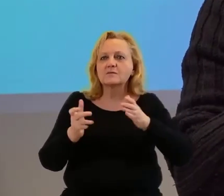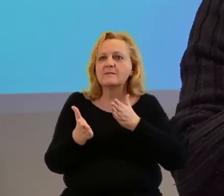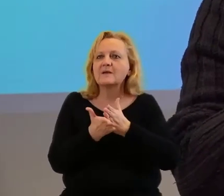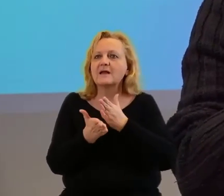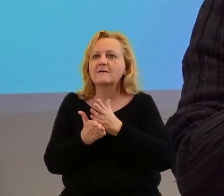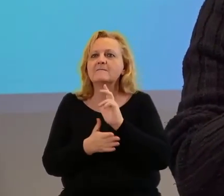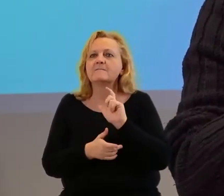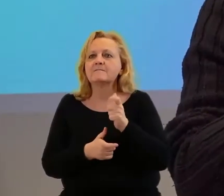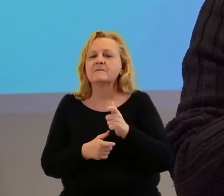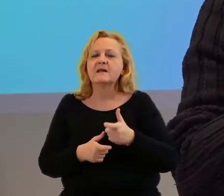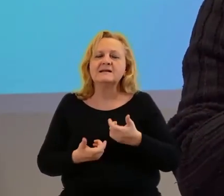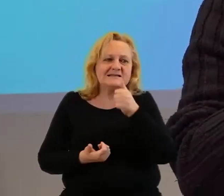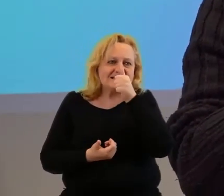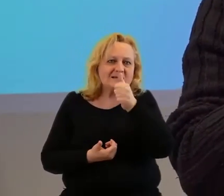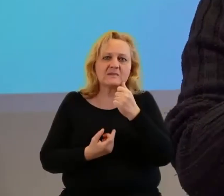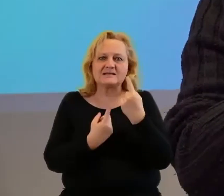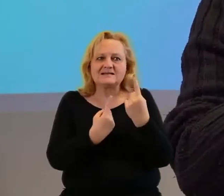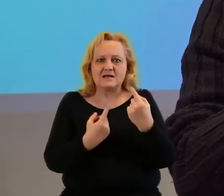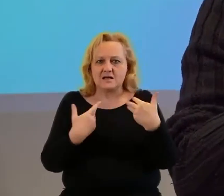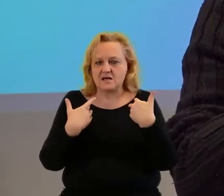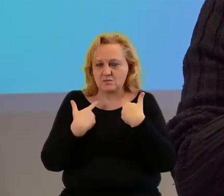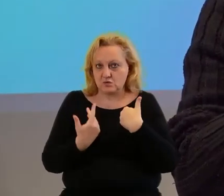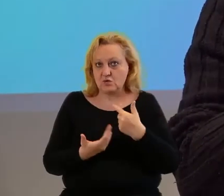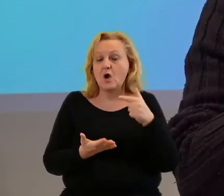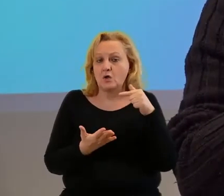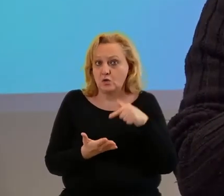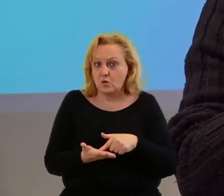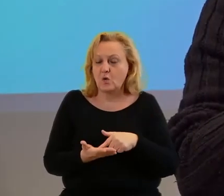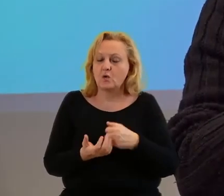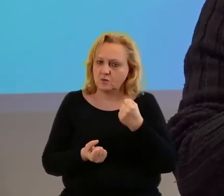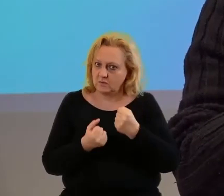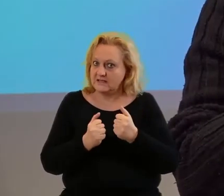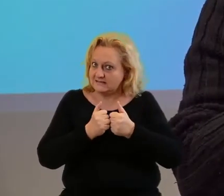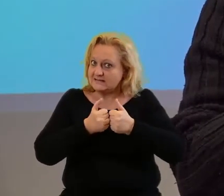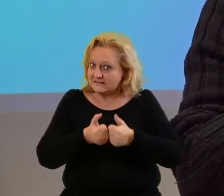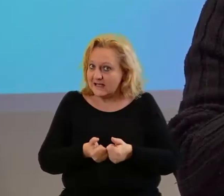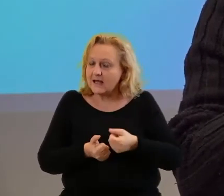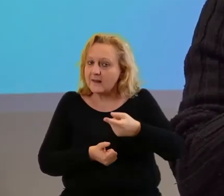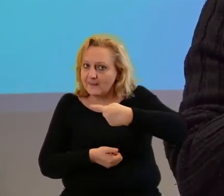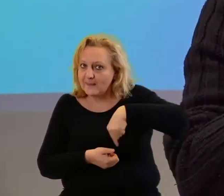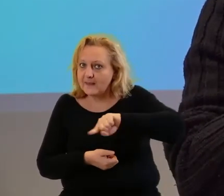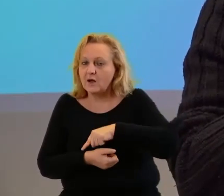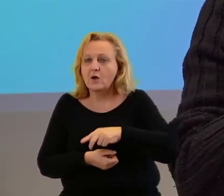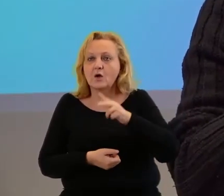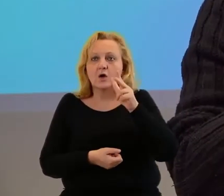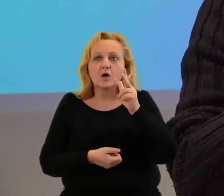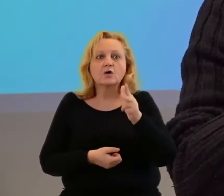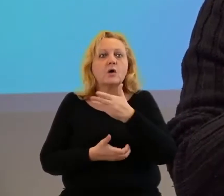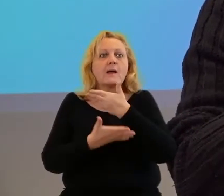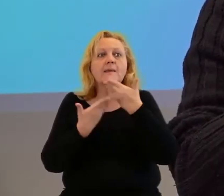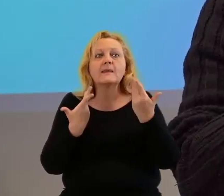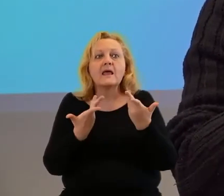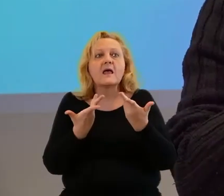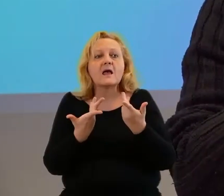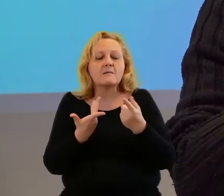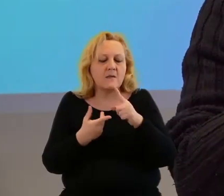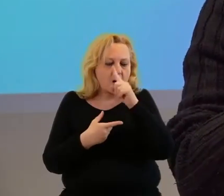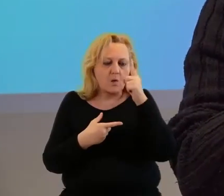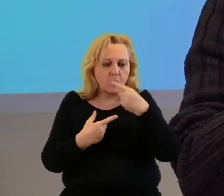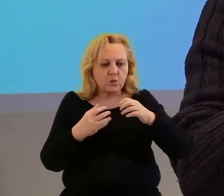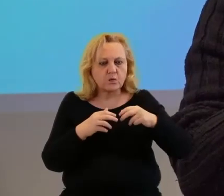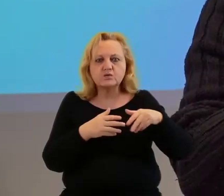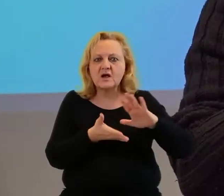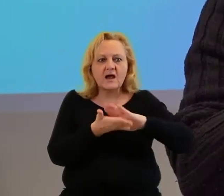to są osoby niezaradne i to jest dla nas największe wyzwanie, żeby pomóc tym osobom, które nie mają wokół siebie pewnego kapitału społecznego,